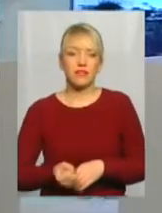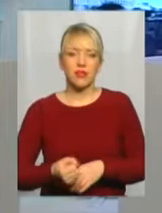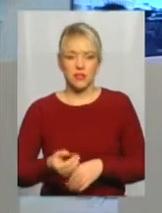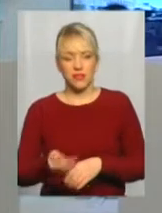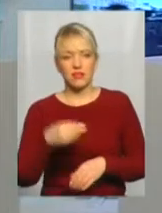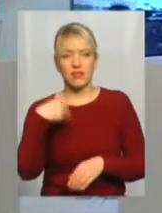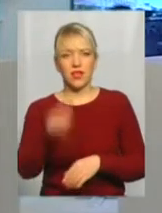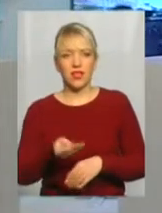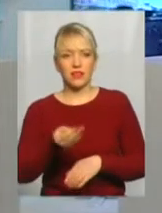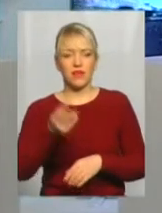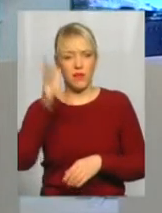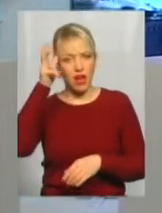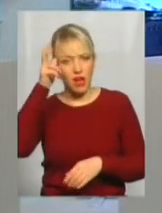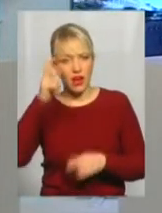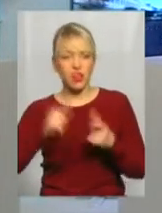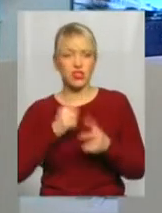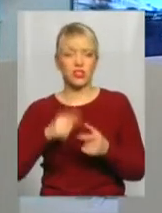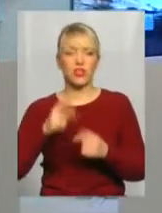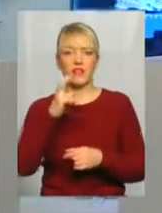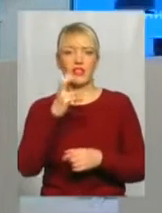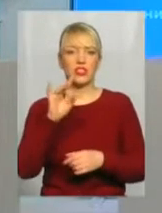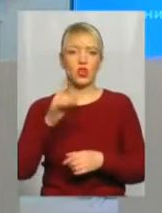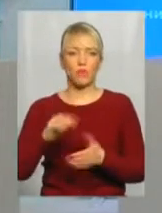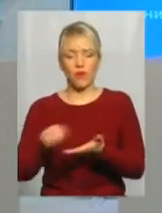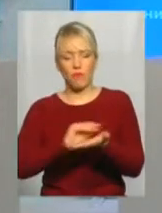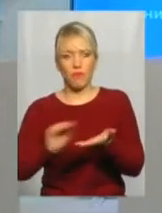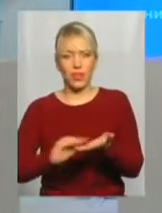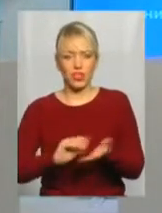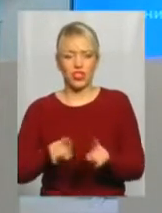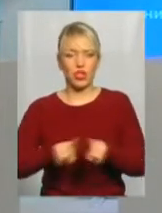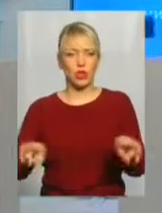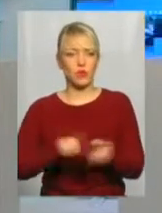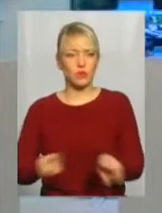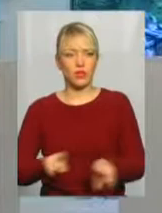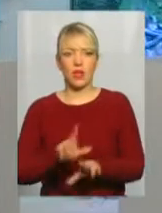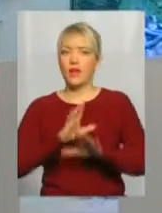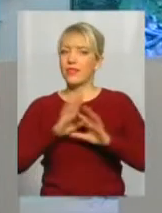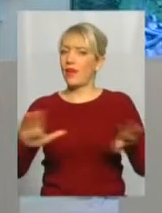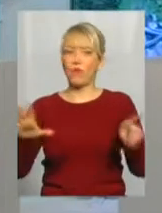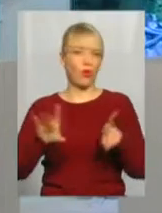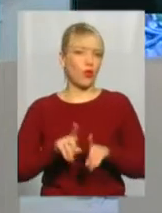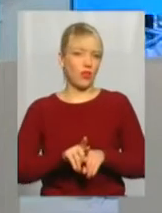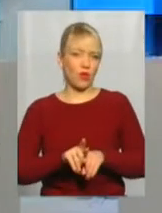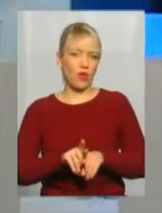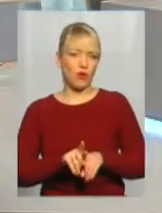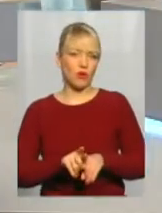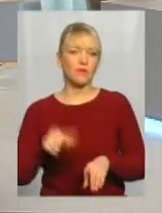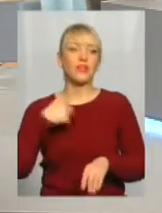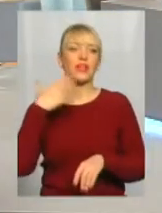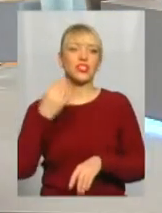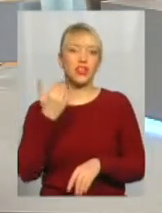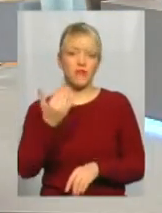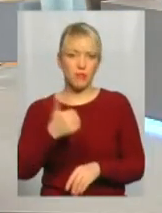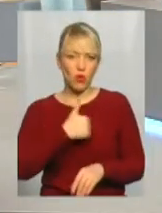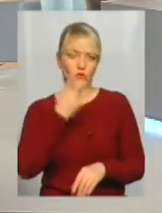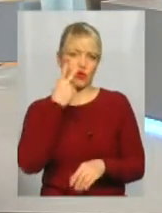гречки чи 200 рублів, перепишіть і розповсюдьте. Не було такого. Я ще вам хочу